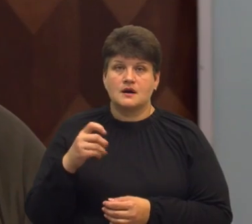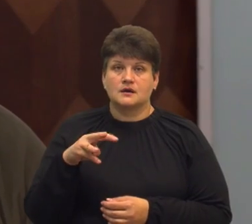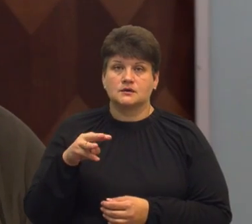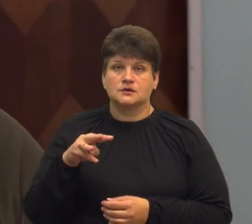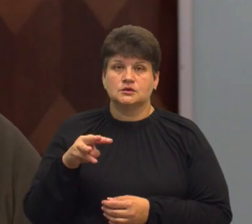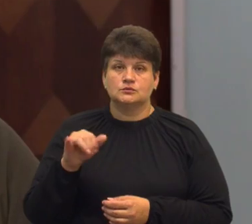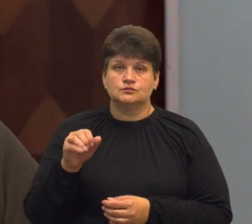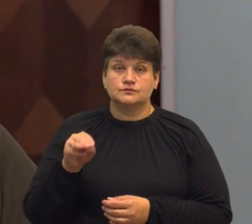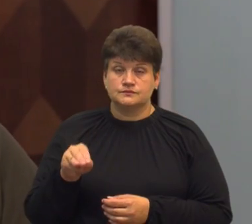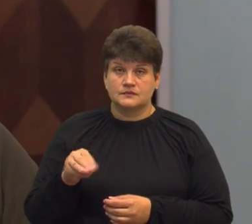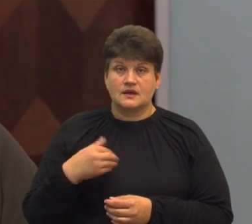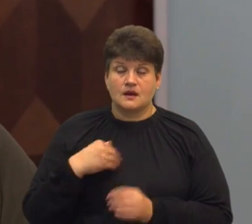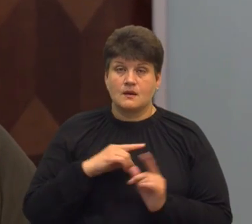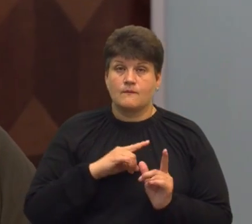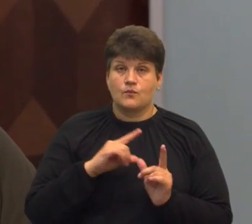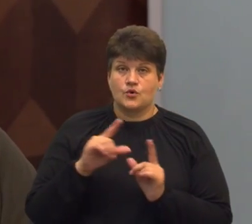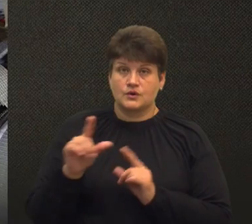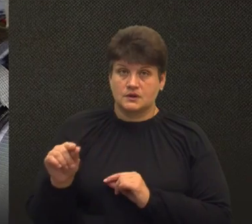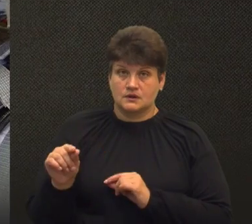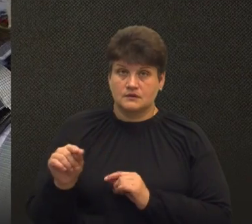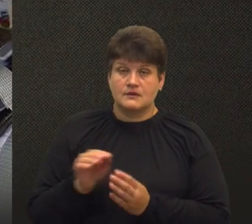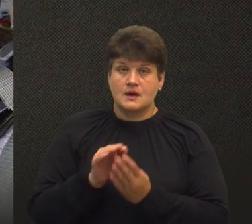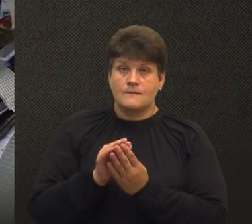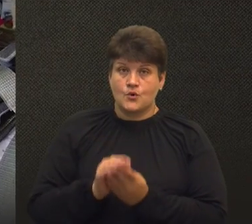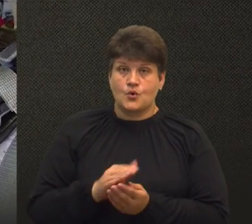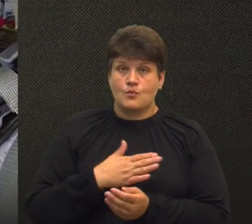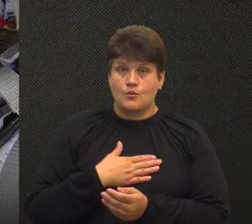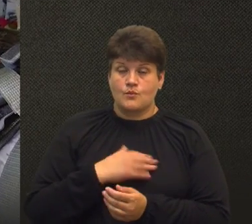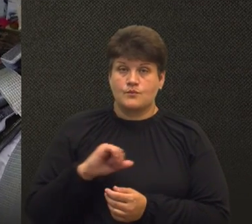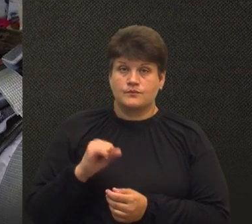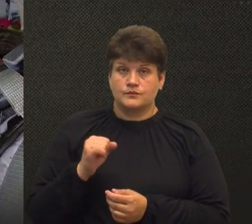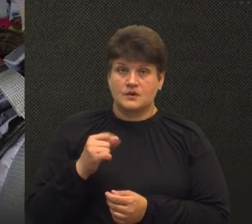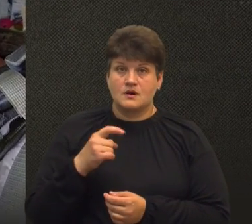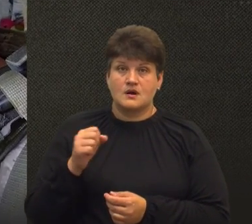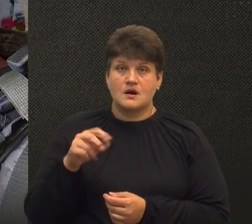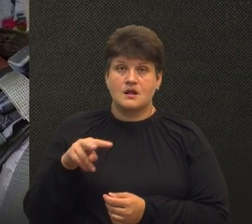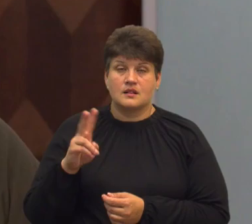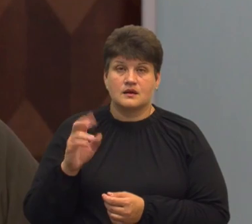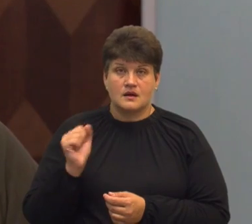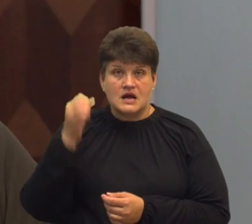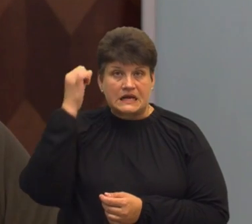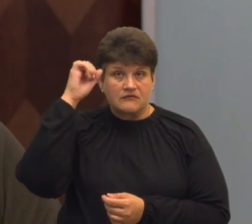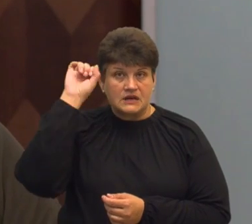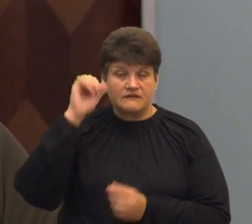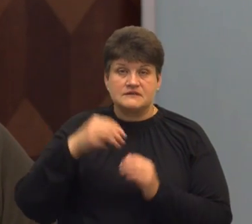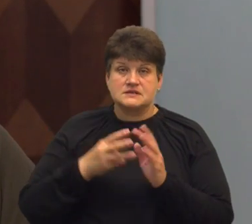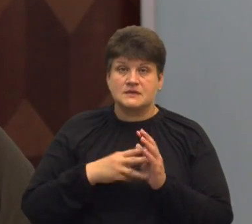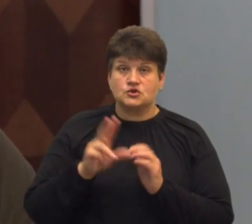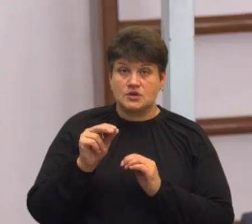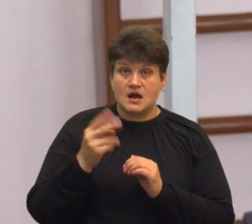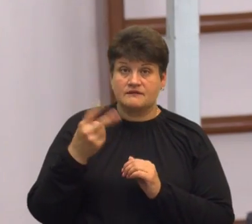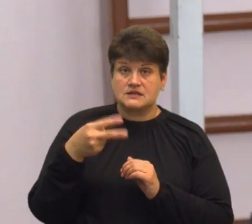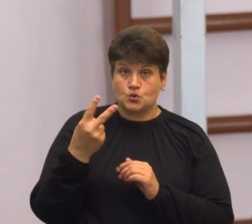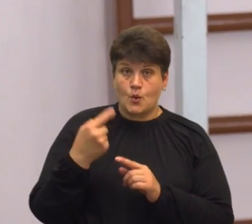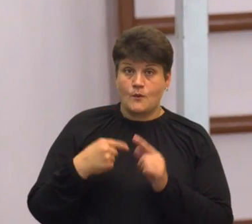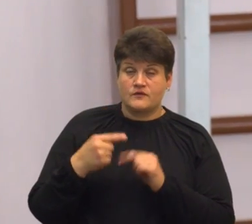поїхав на похорон мого побратима Халка, Кривий Ріг, 18-го числа, і 22-го я повертався.